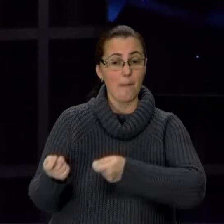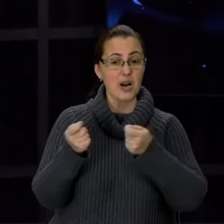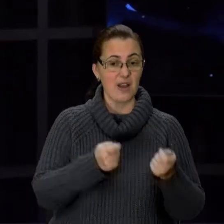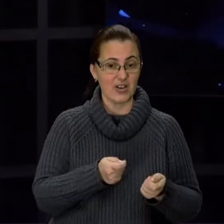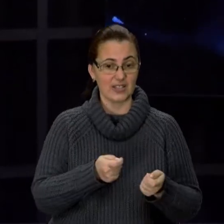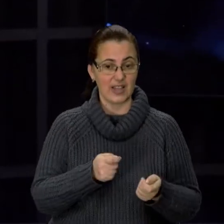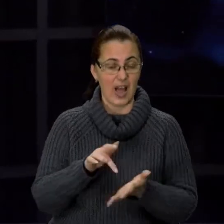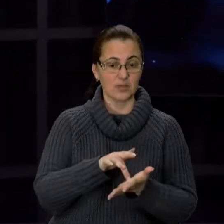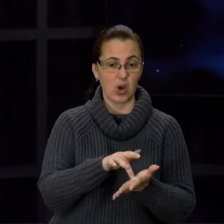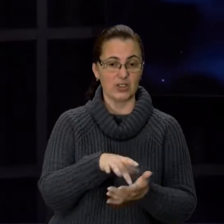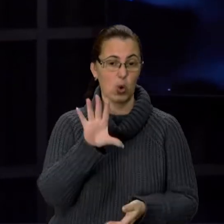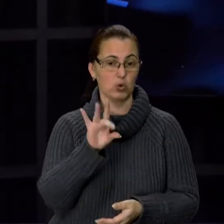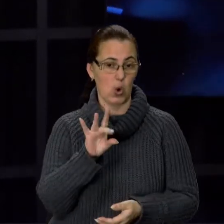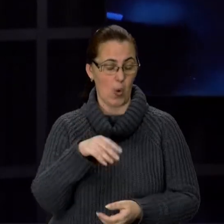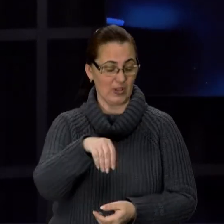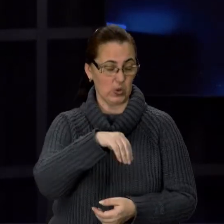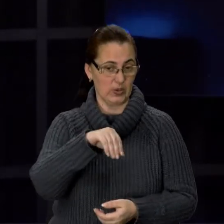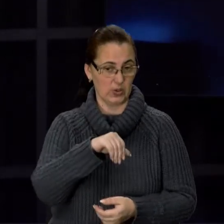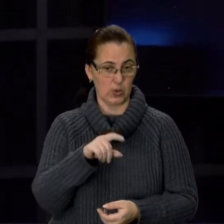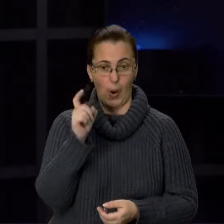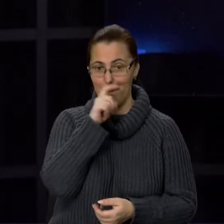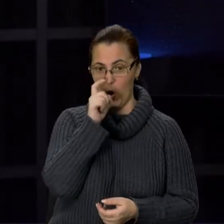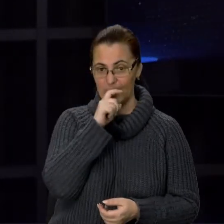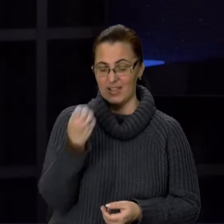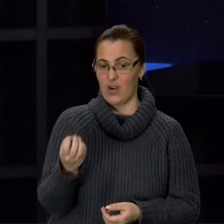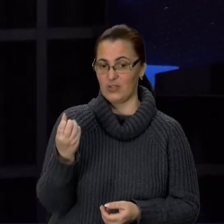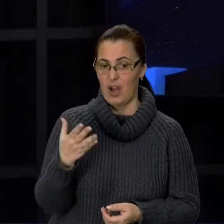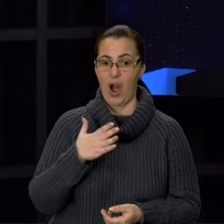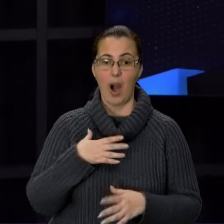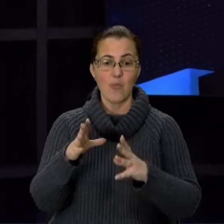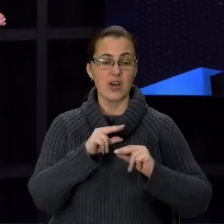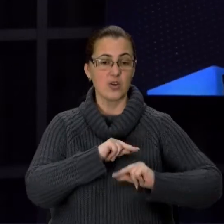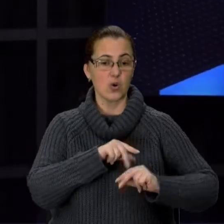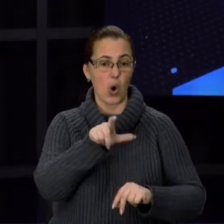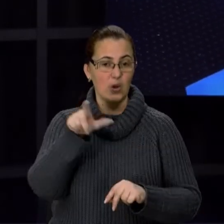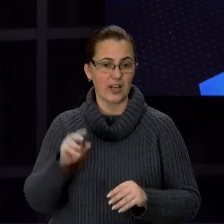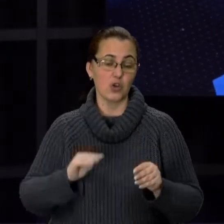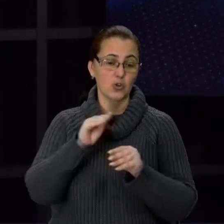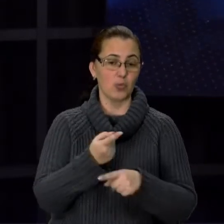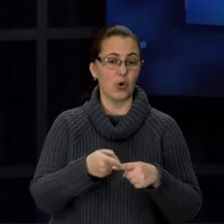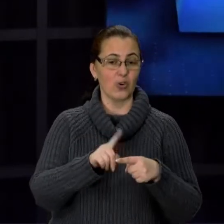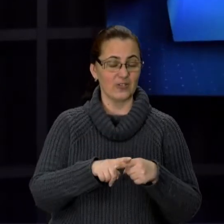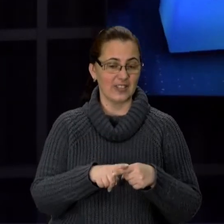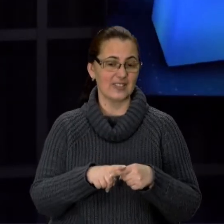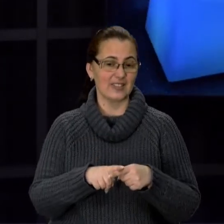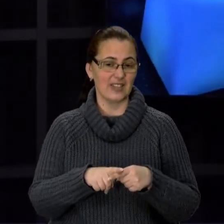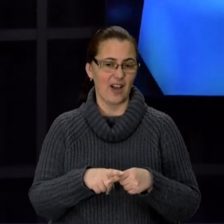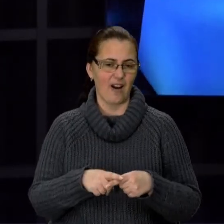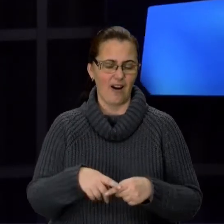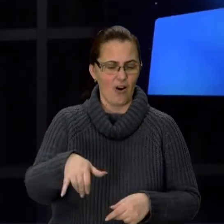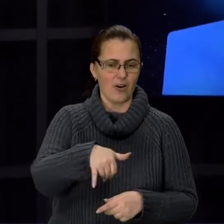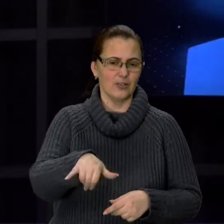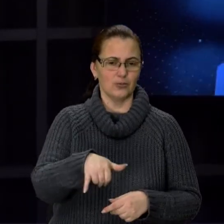із мандрівки Дрогобицької солі і бориславської нафти, а мої колеги доповнять цю колекцію ще й валізою вражень.